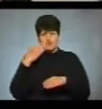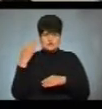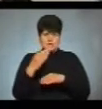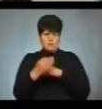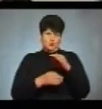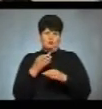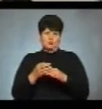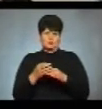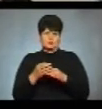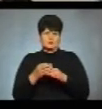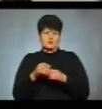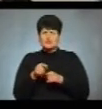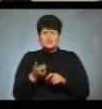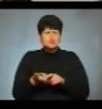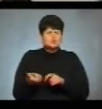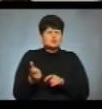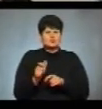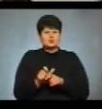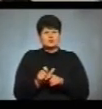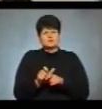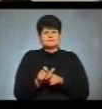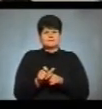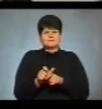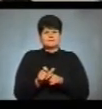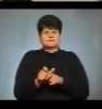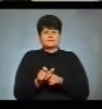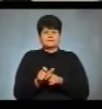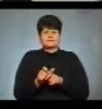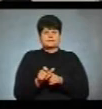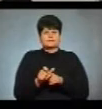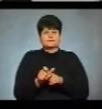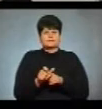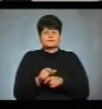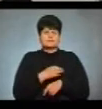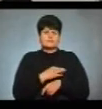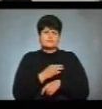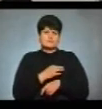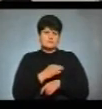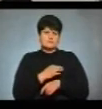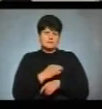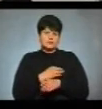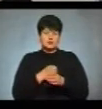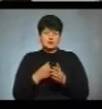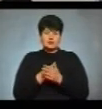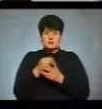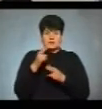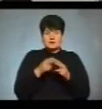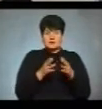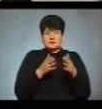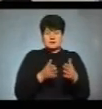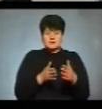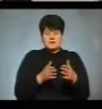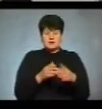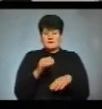Розумієте? Тобто, вони дуже, скажімо так, аморфні до останнього дня. І, фактично,